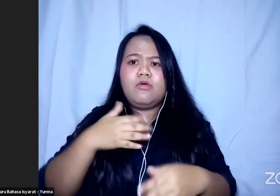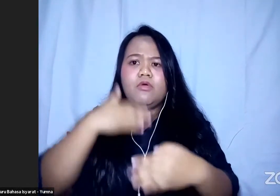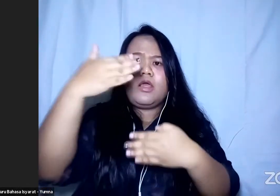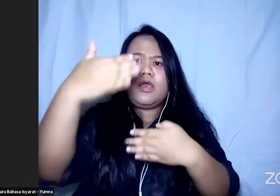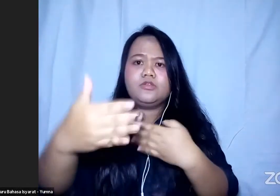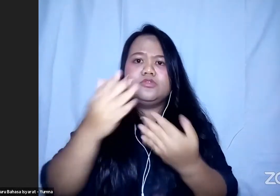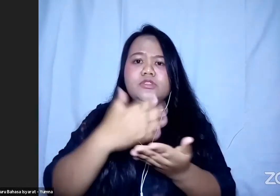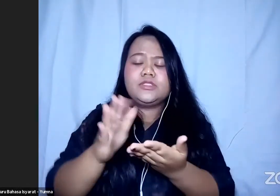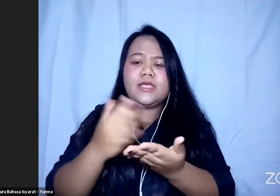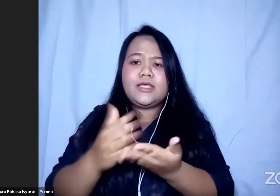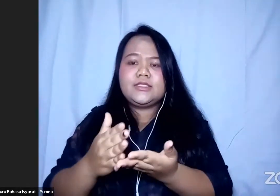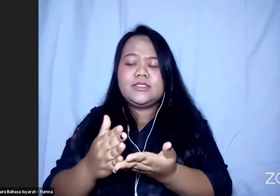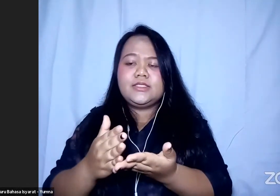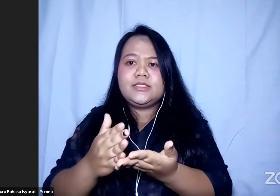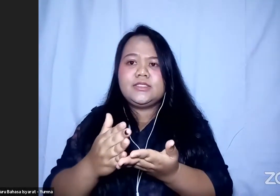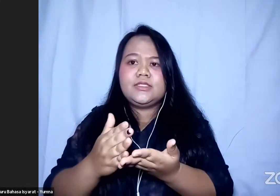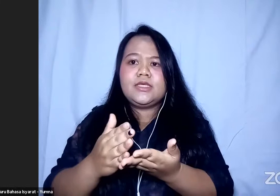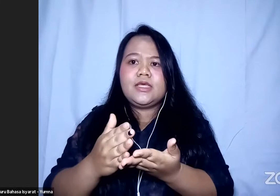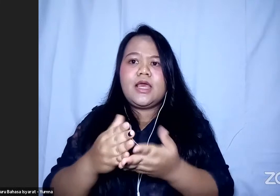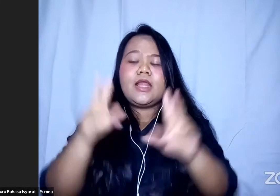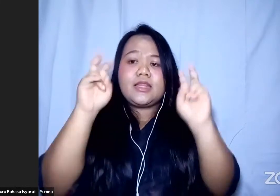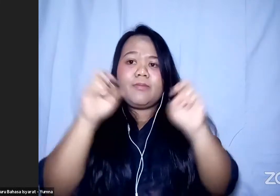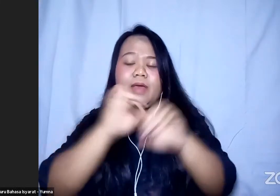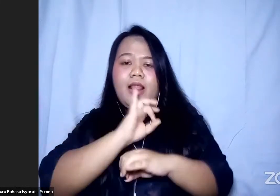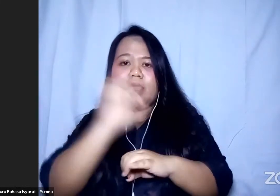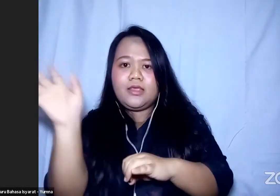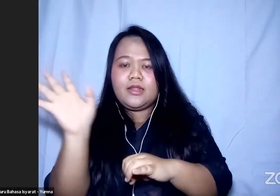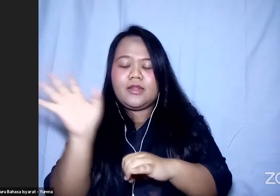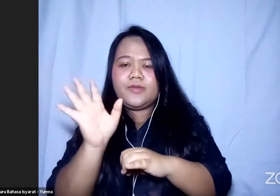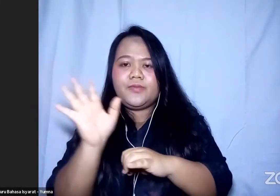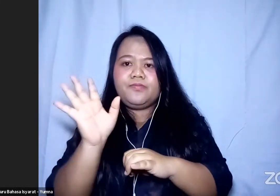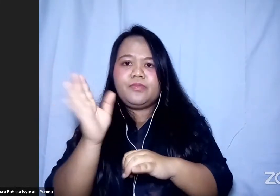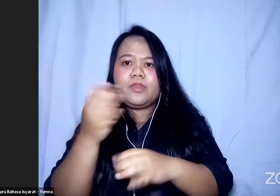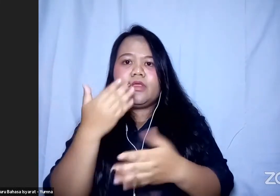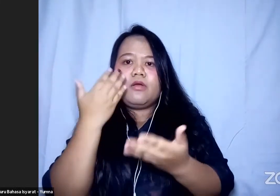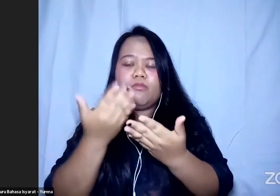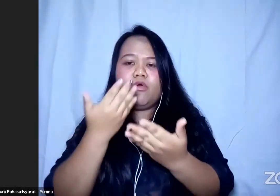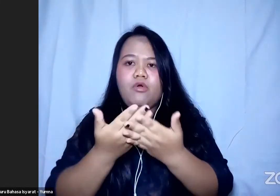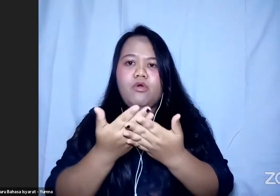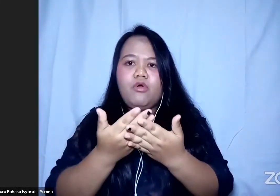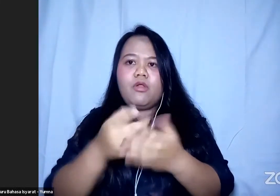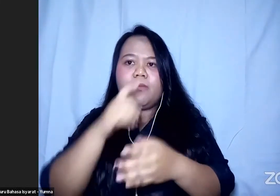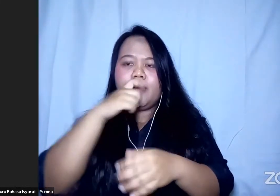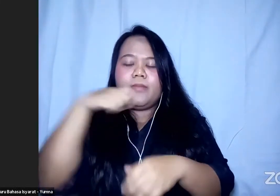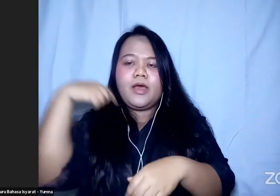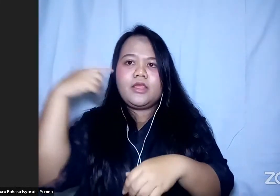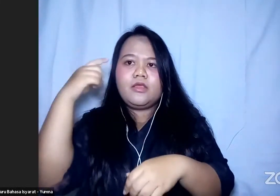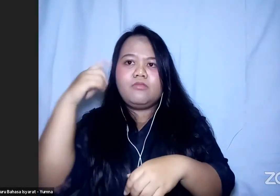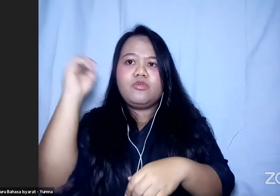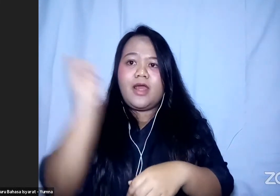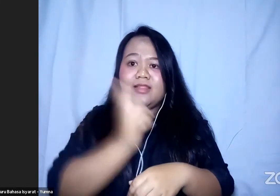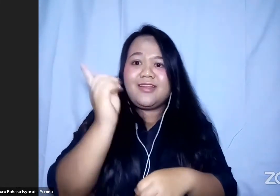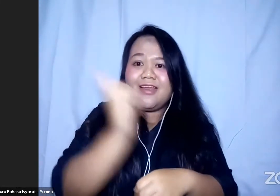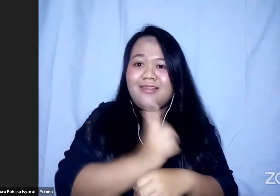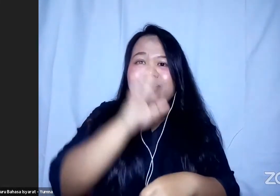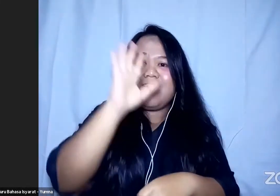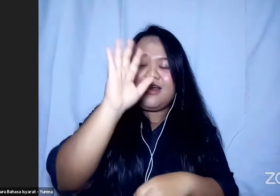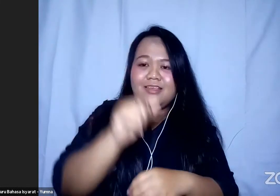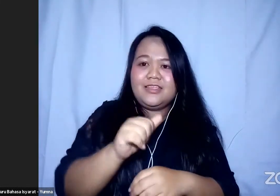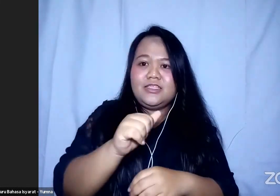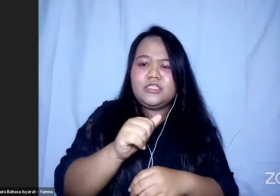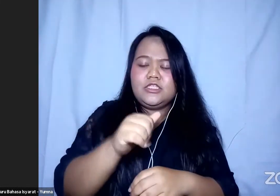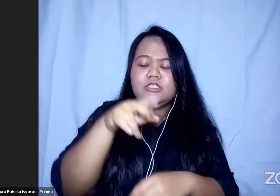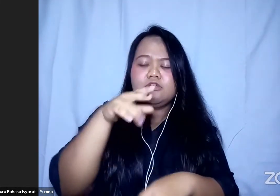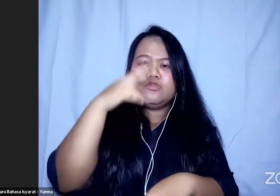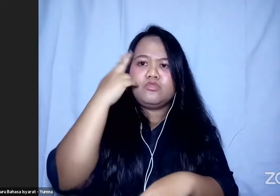Yang Menarik Ini Dengan Tema Lainnya Mohon Kehadiran Bapak Ibu Kembali Jika Berminat Untuk